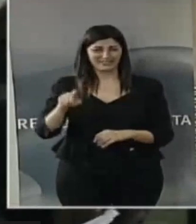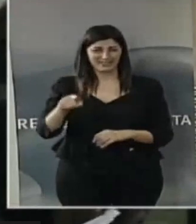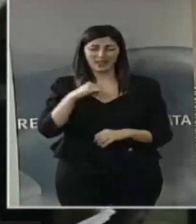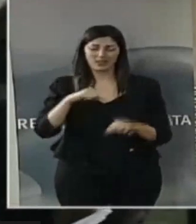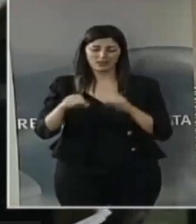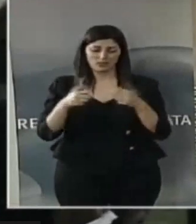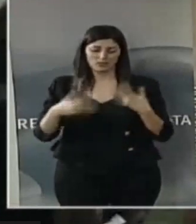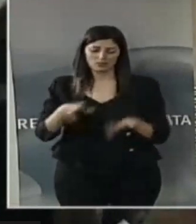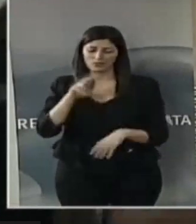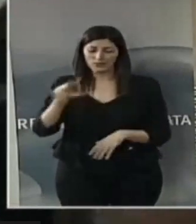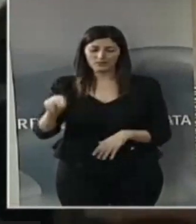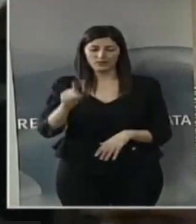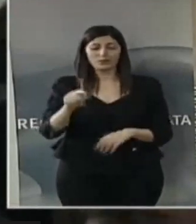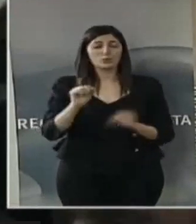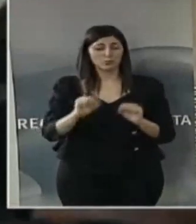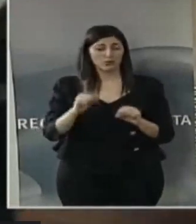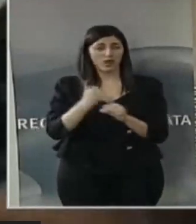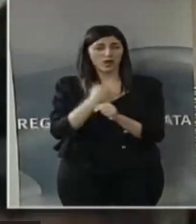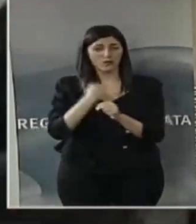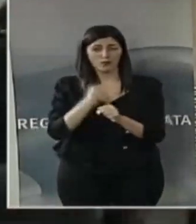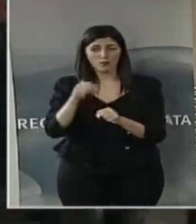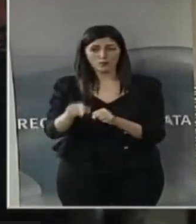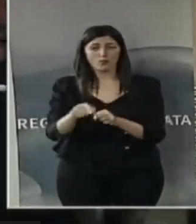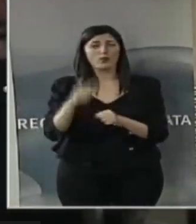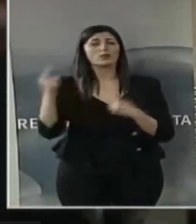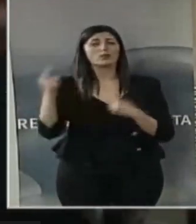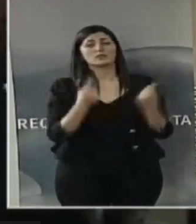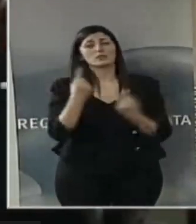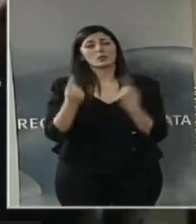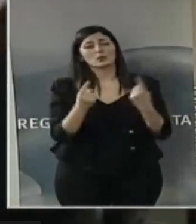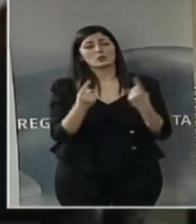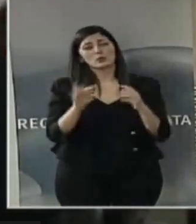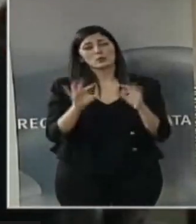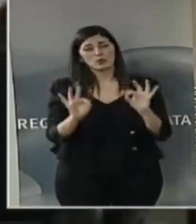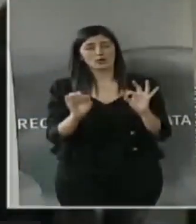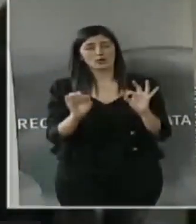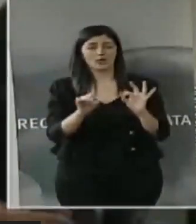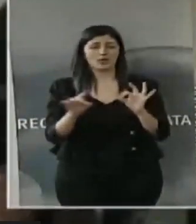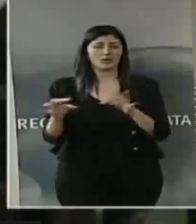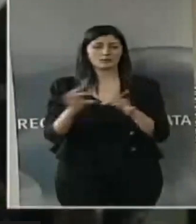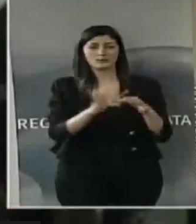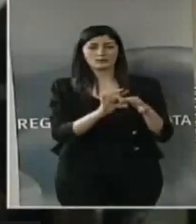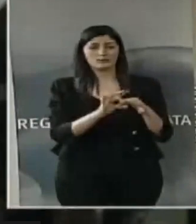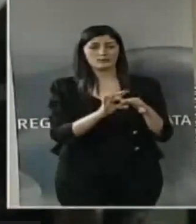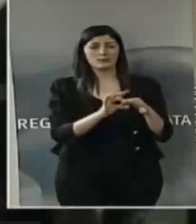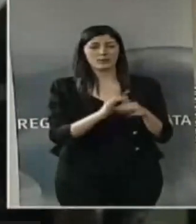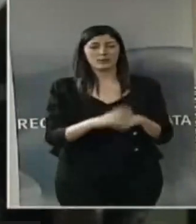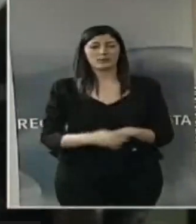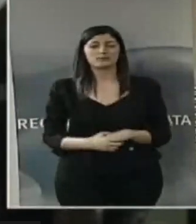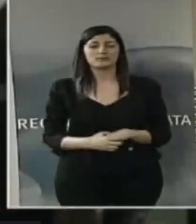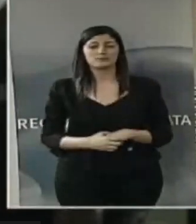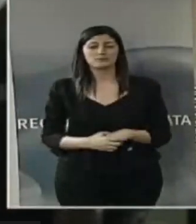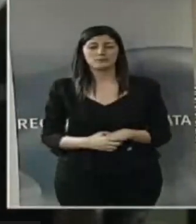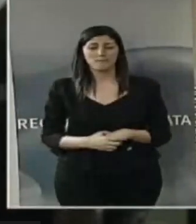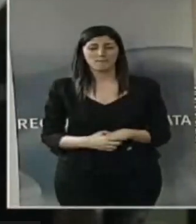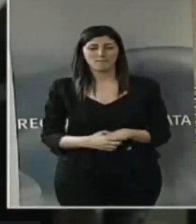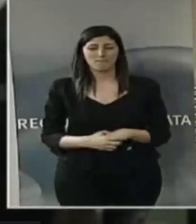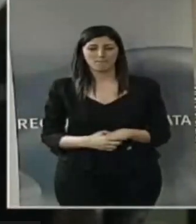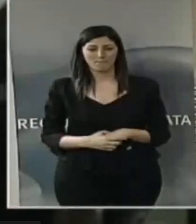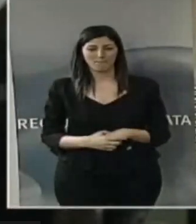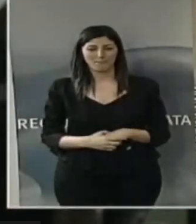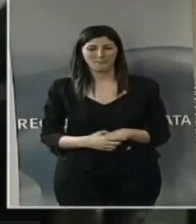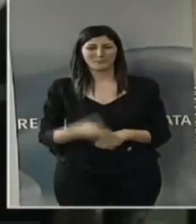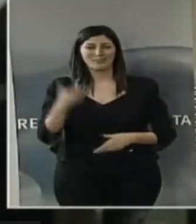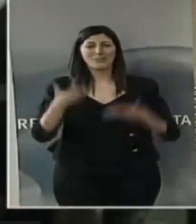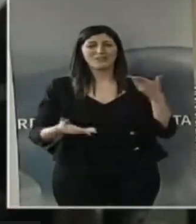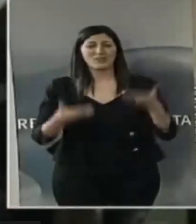questione di poter valutare, lo dico questo al dipartimento, all